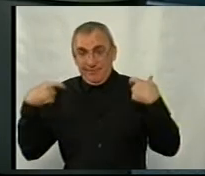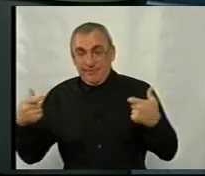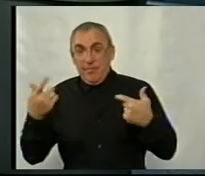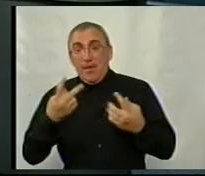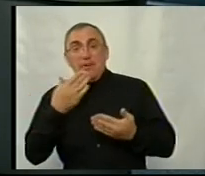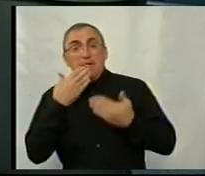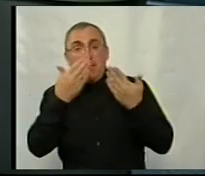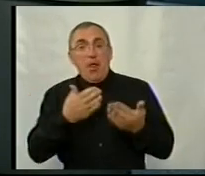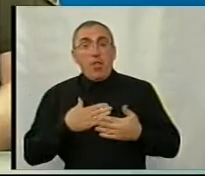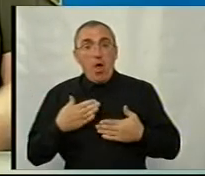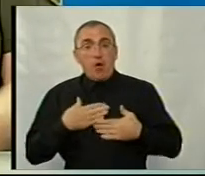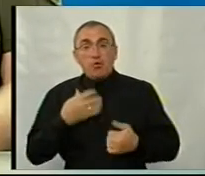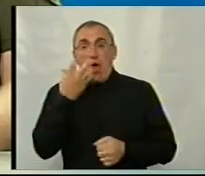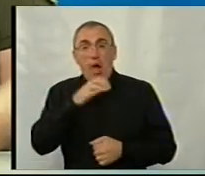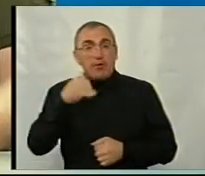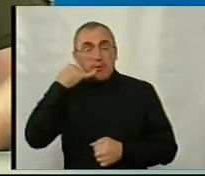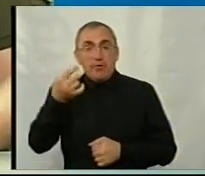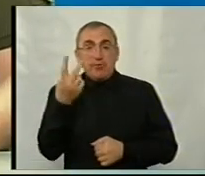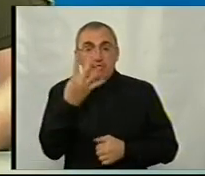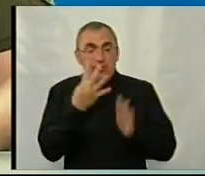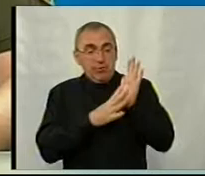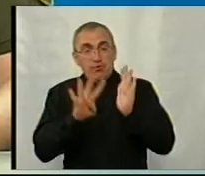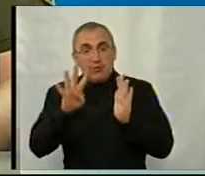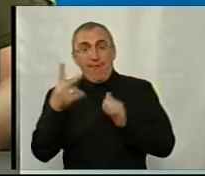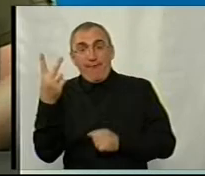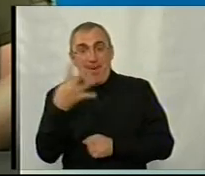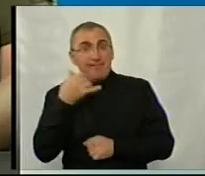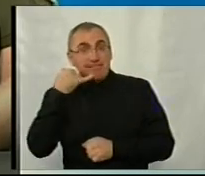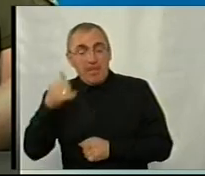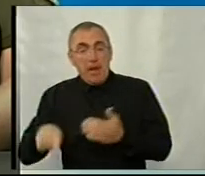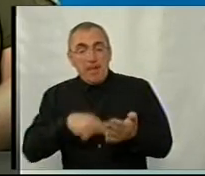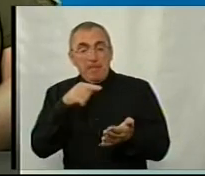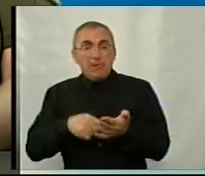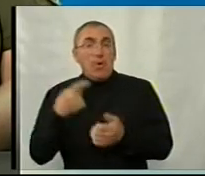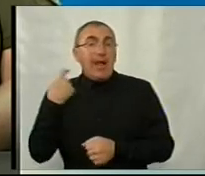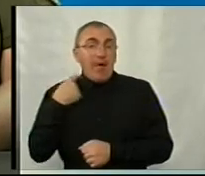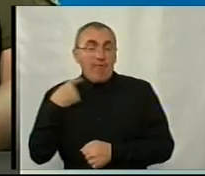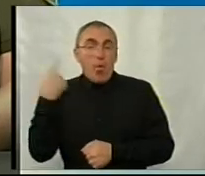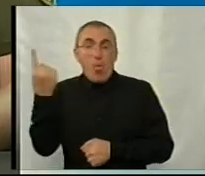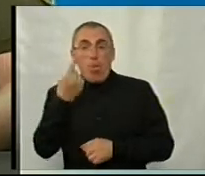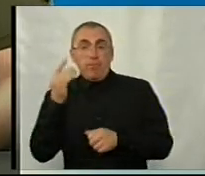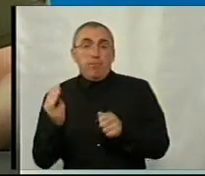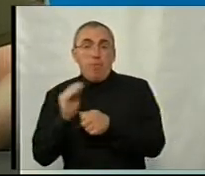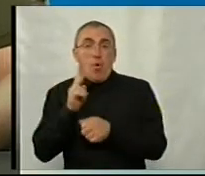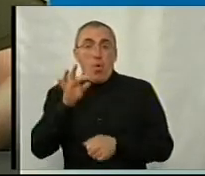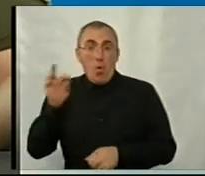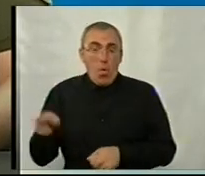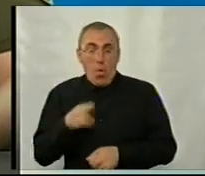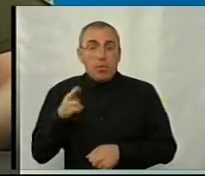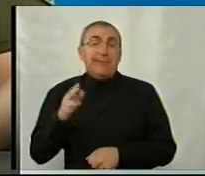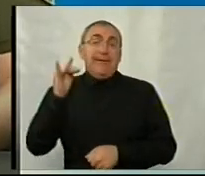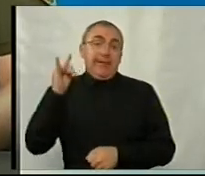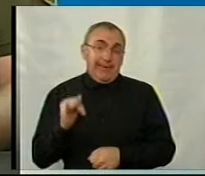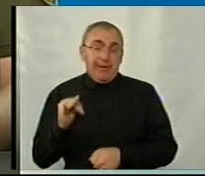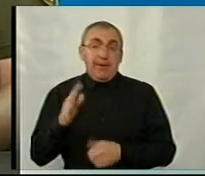звернутися на нашу гарячу лінію 2494-25. По місту Кіровограду, по області, додаєте код відповідний, і